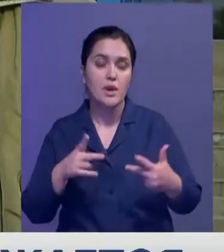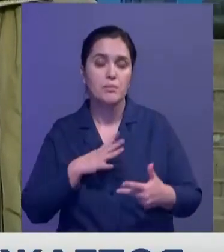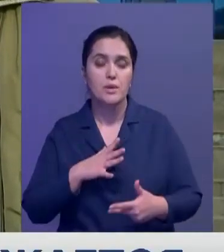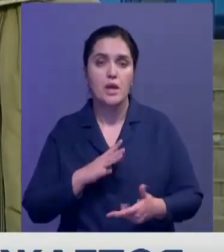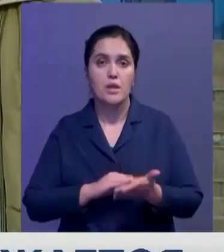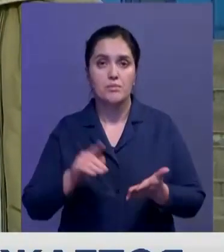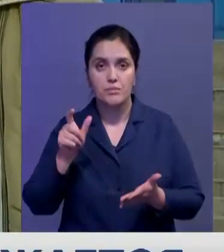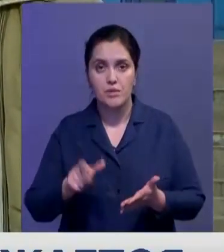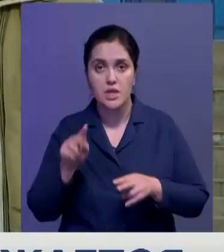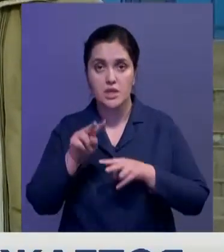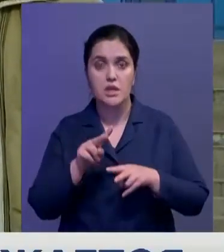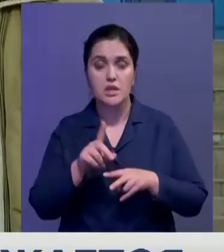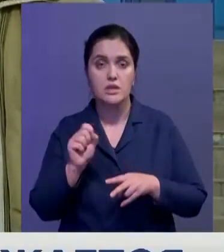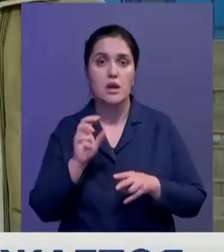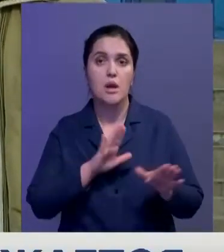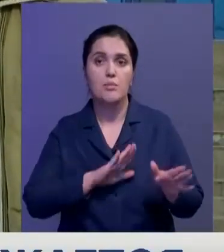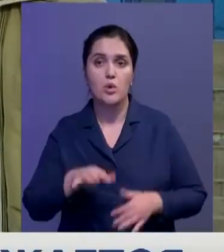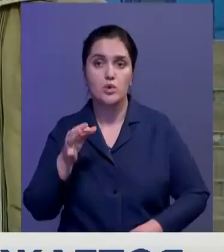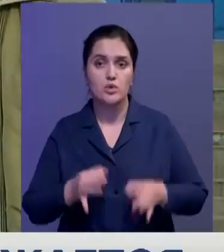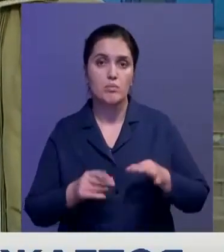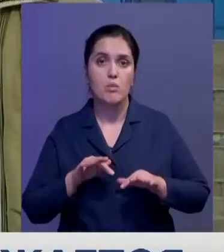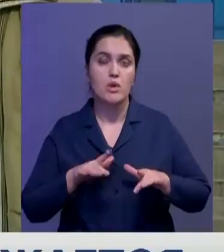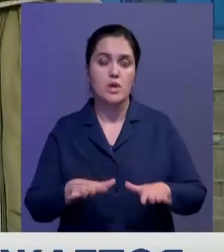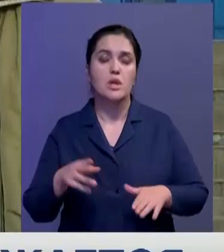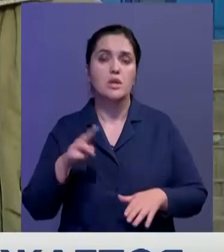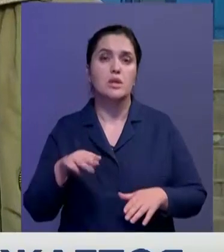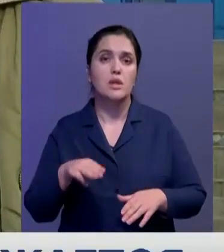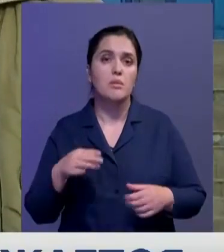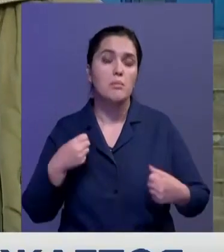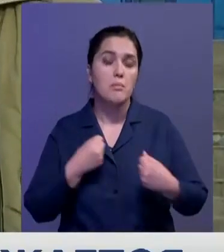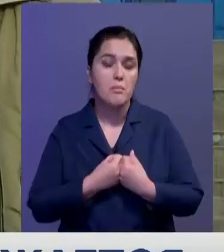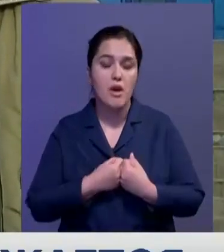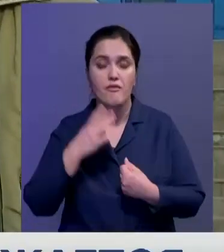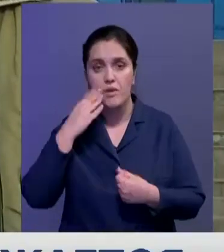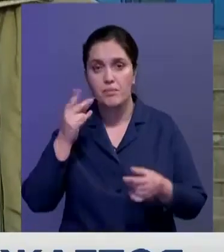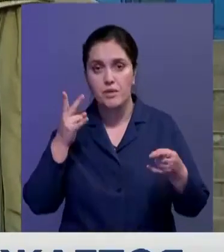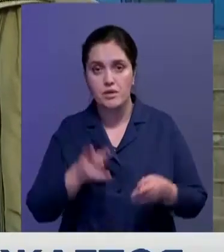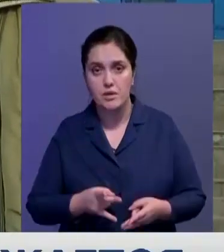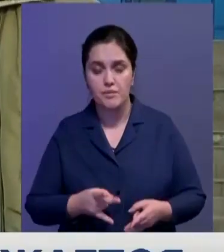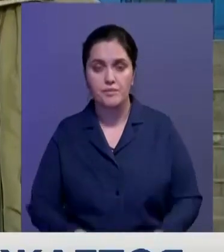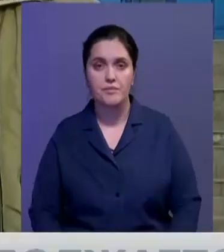Беденко. Он следит за тем, как проходит суд по делу о ДТП, произошедшего в Алматы на блокпосту. Спасибо. Спасибо. Спасибо.